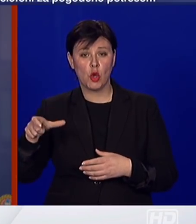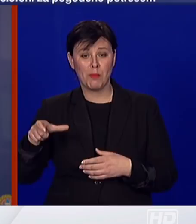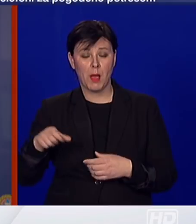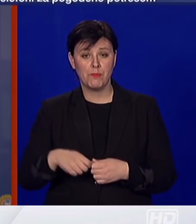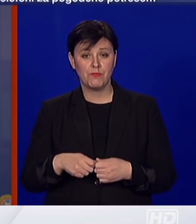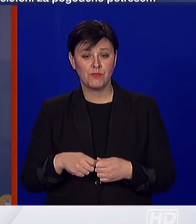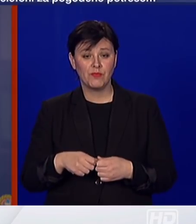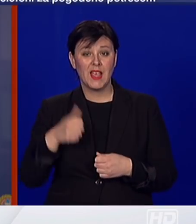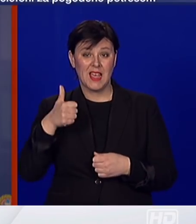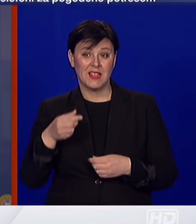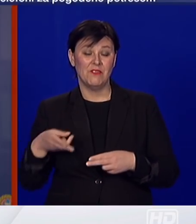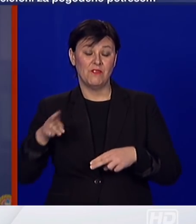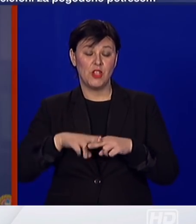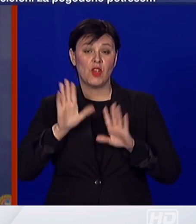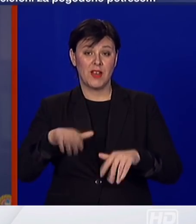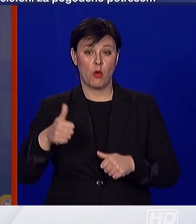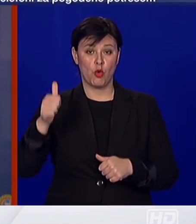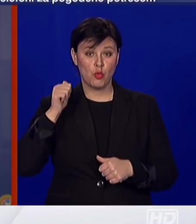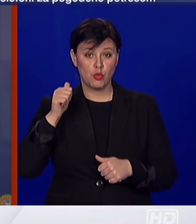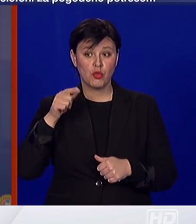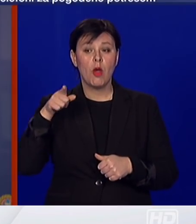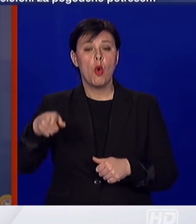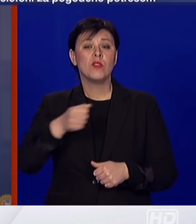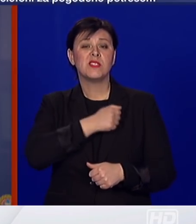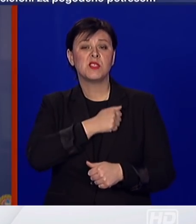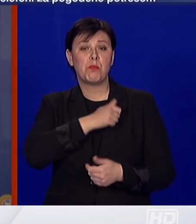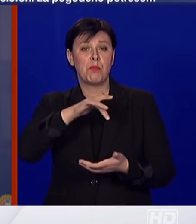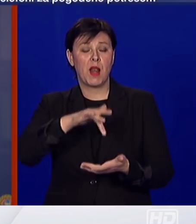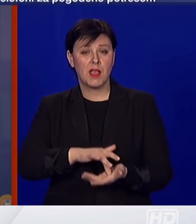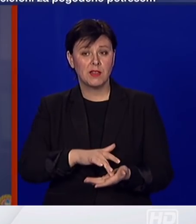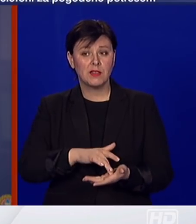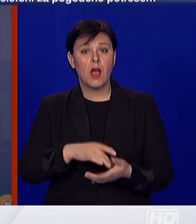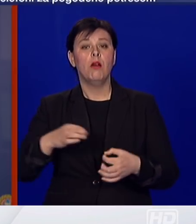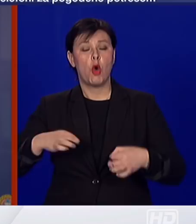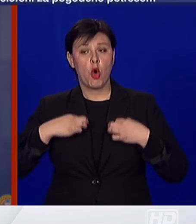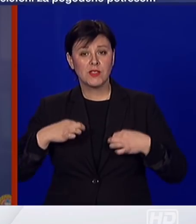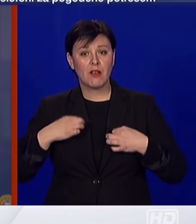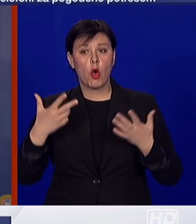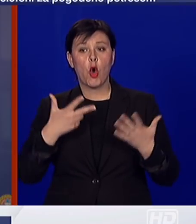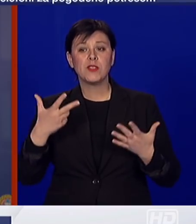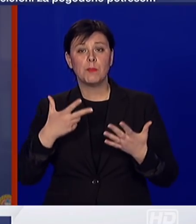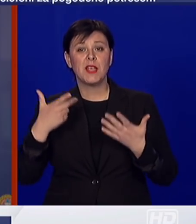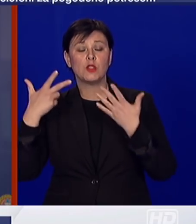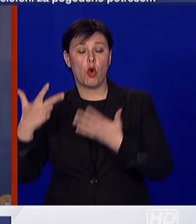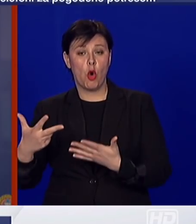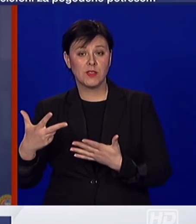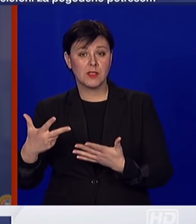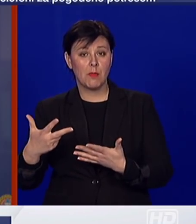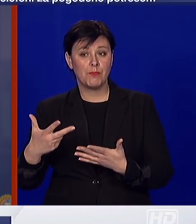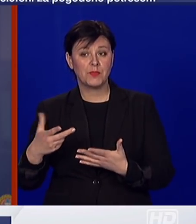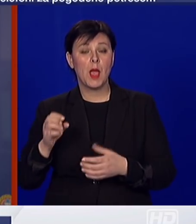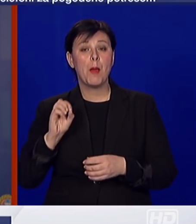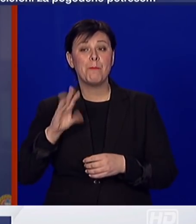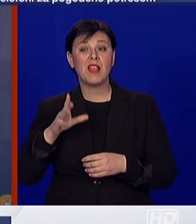više u odnosu na jučer i to u splitu i oporavljenih je 88, odnosno 15